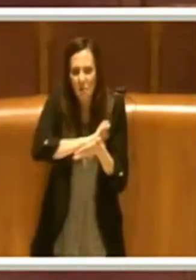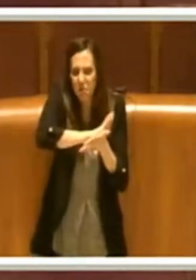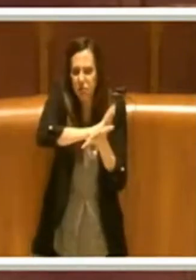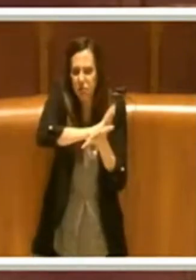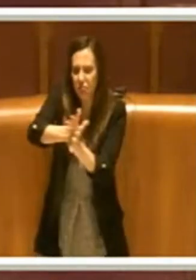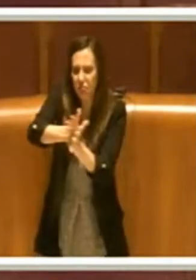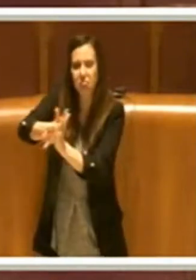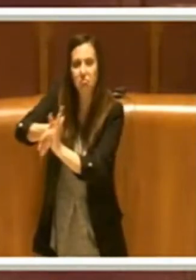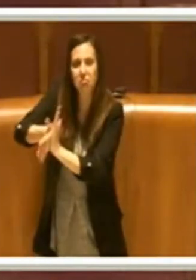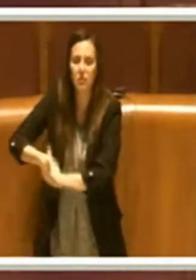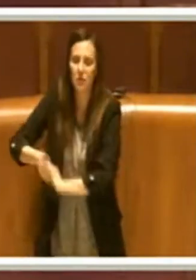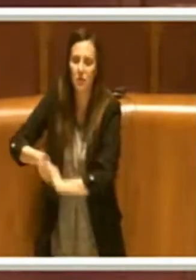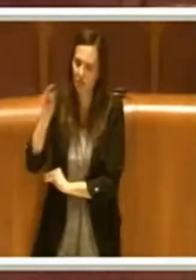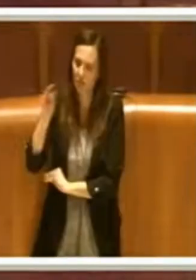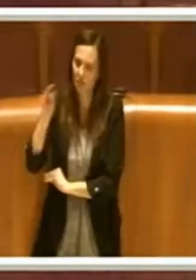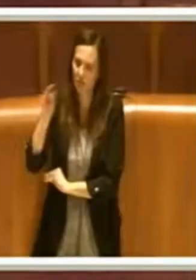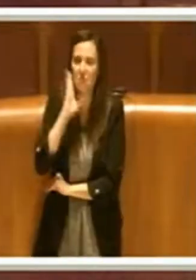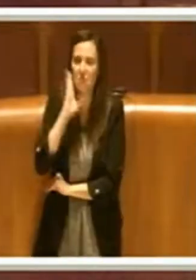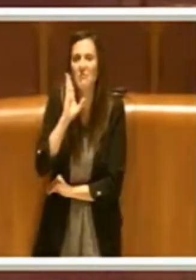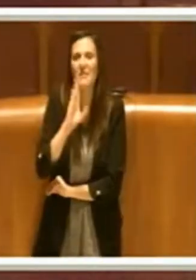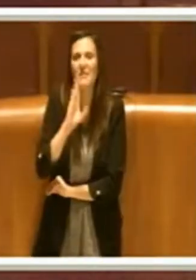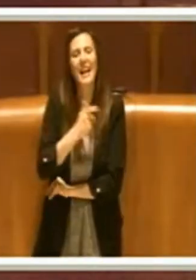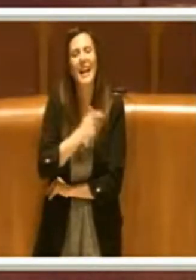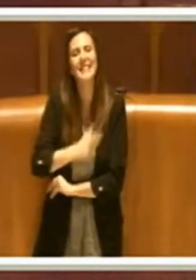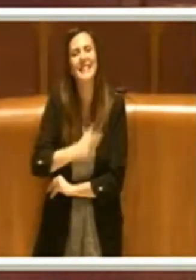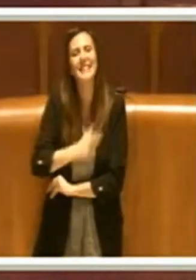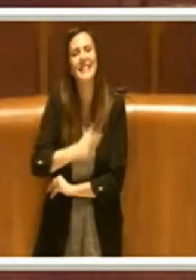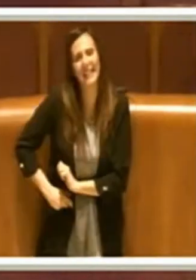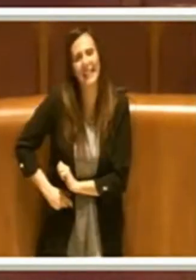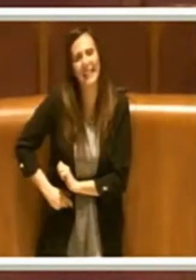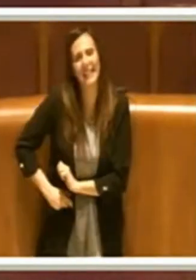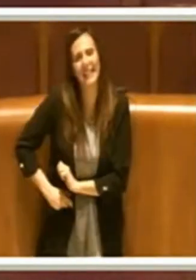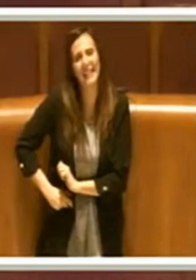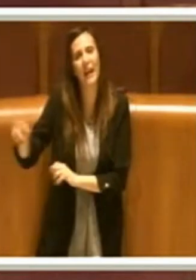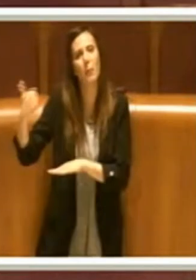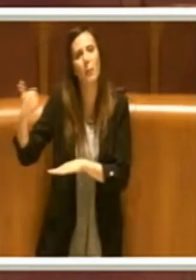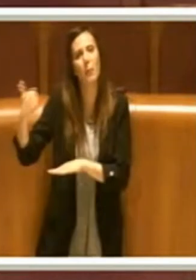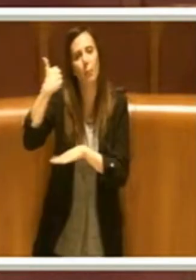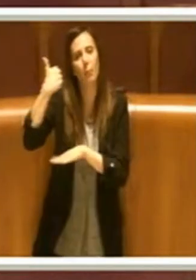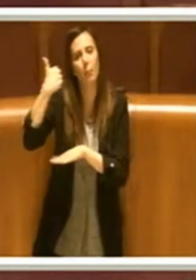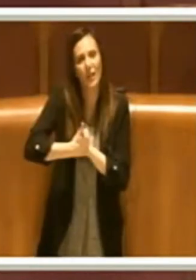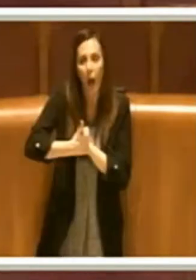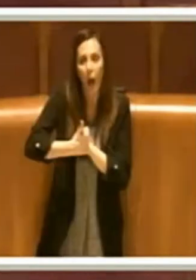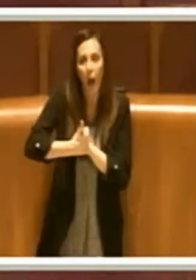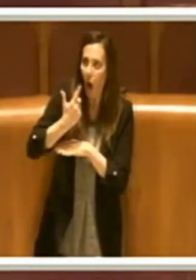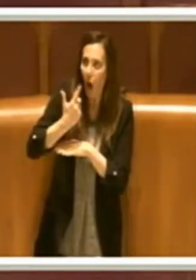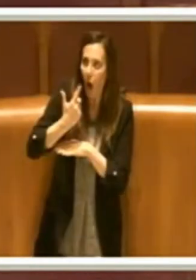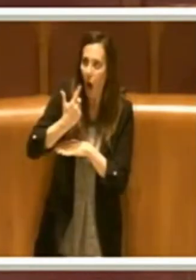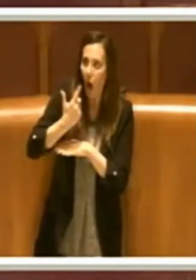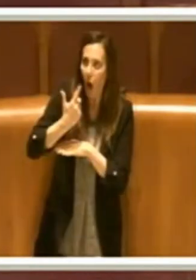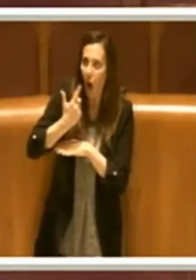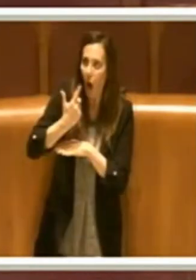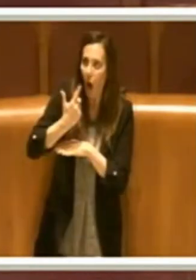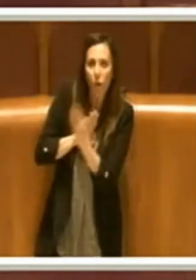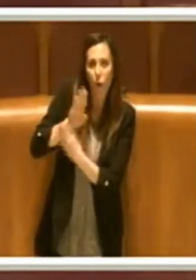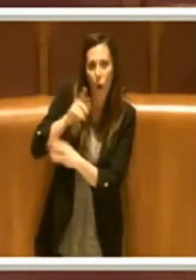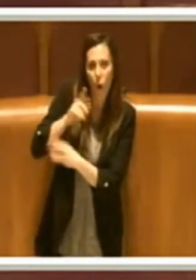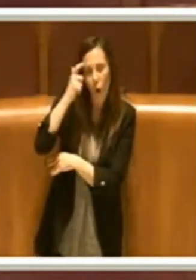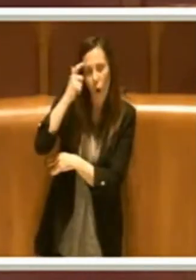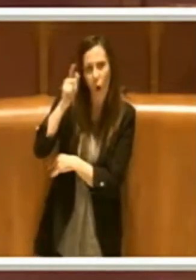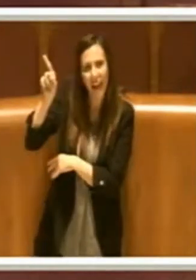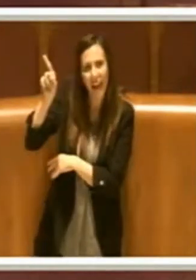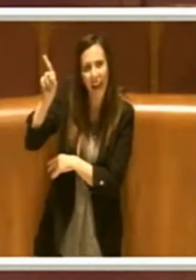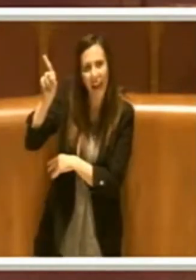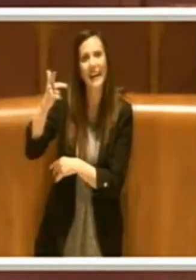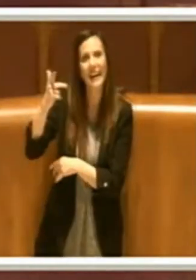chiedo veramente alla sindaca di essere protagonista presso il governo di tutta una serie